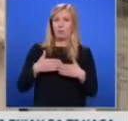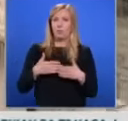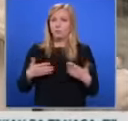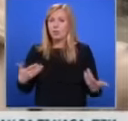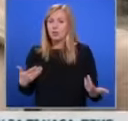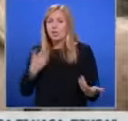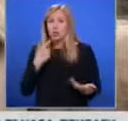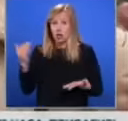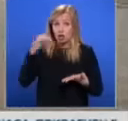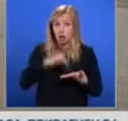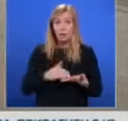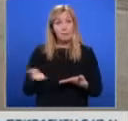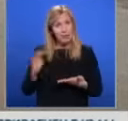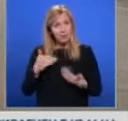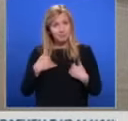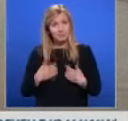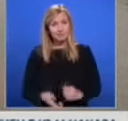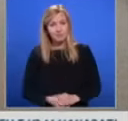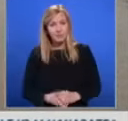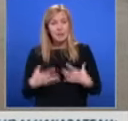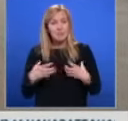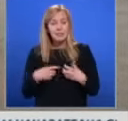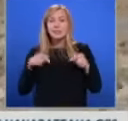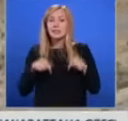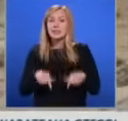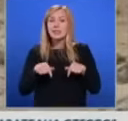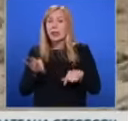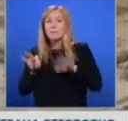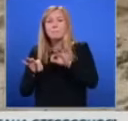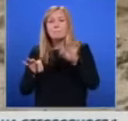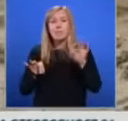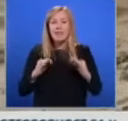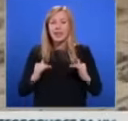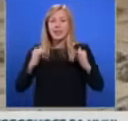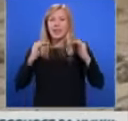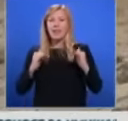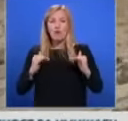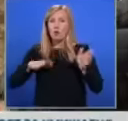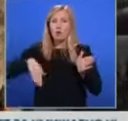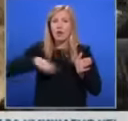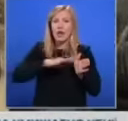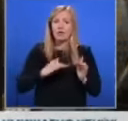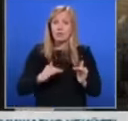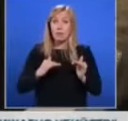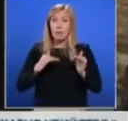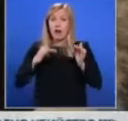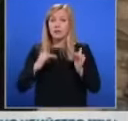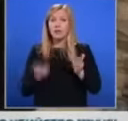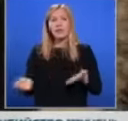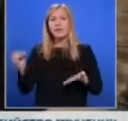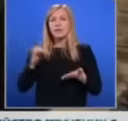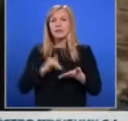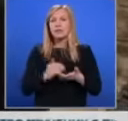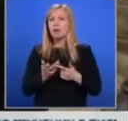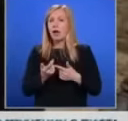И ще дойде отново надолу. Притесненията им сега са, че на места нивото на реката се е покачило. Идвах поне 2-3 пъти